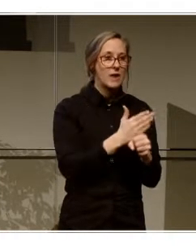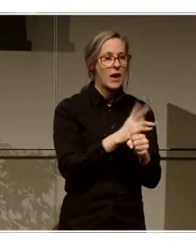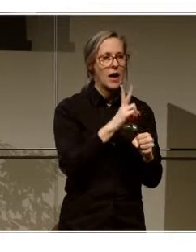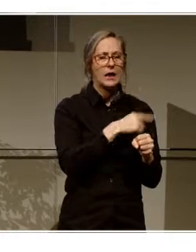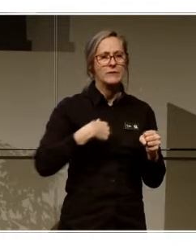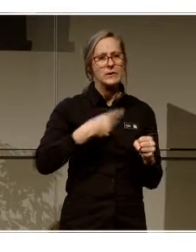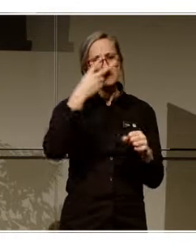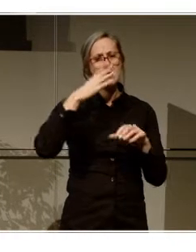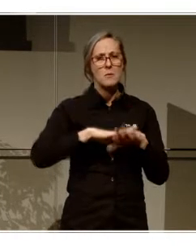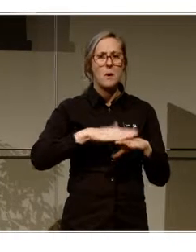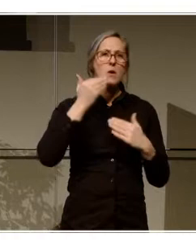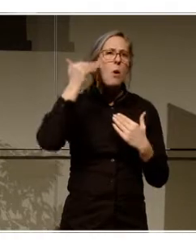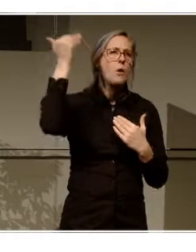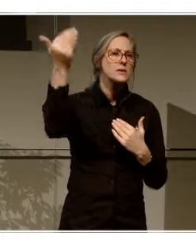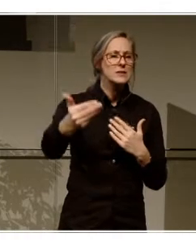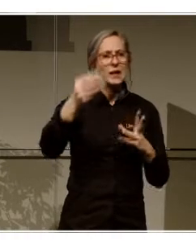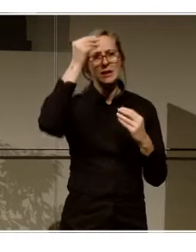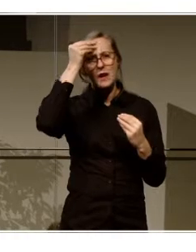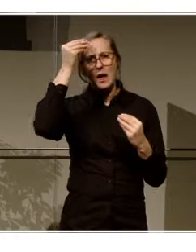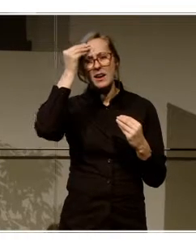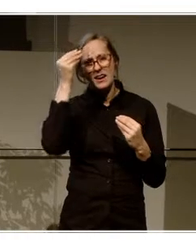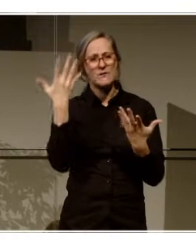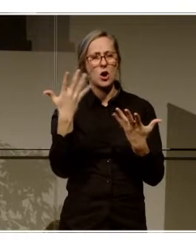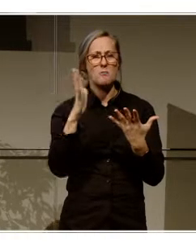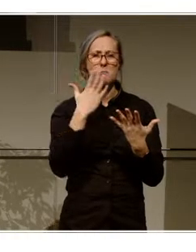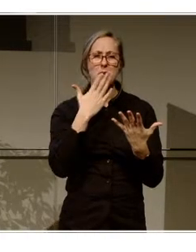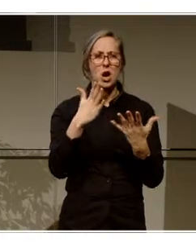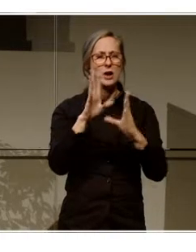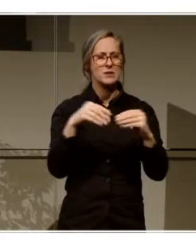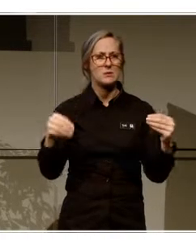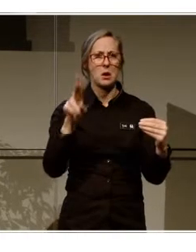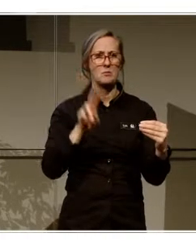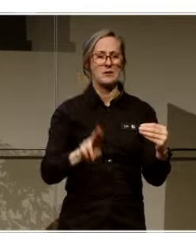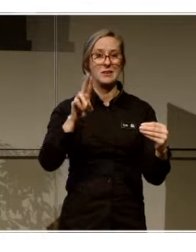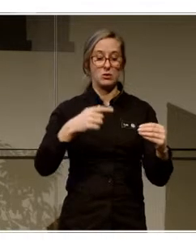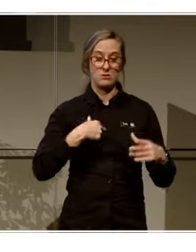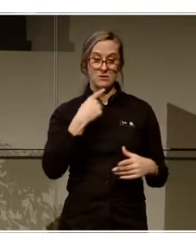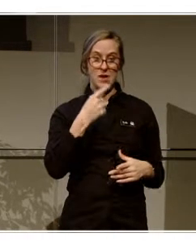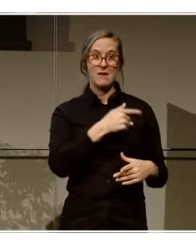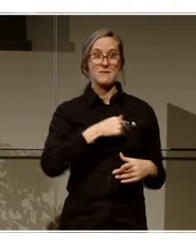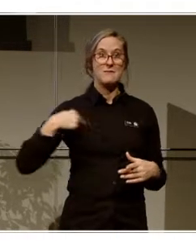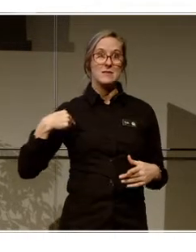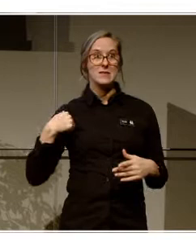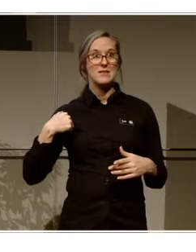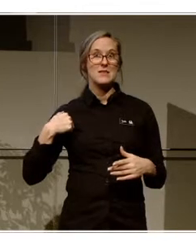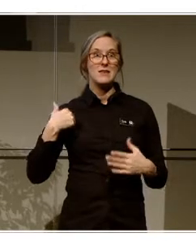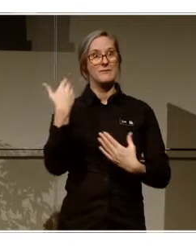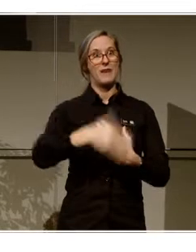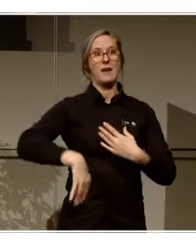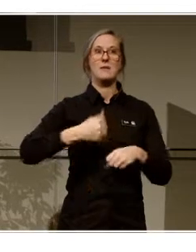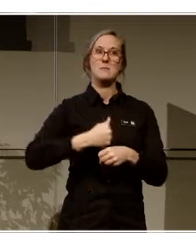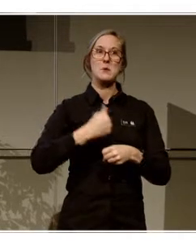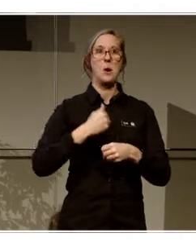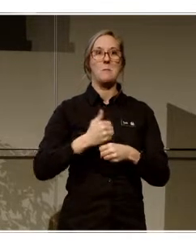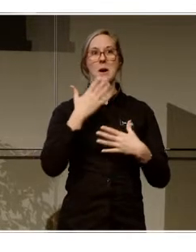på ett mer långsiktigt lärande, vad är ett bra resultat? Och jag säger inte att vi någonstans är i de här, jobbar liksom så